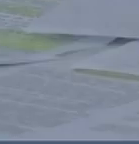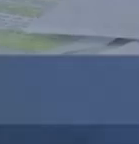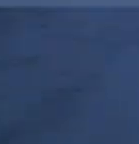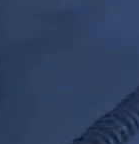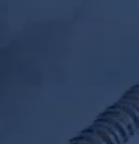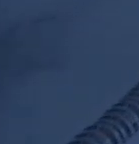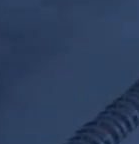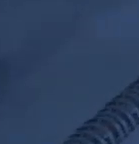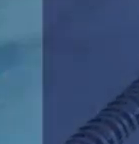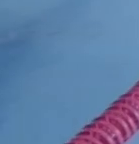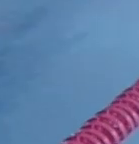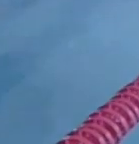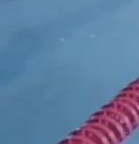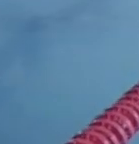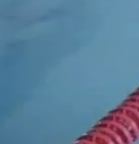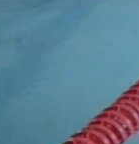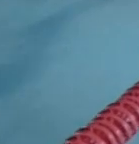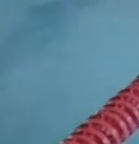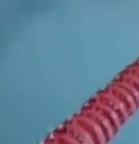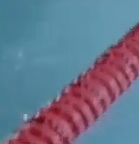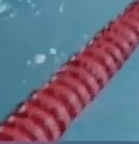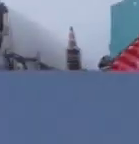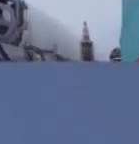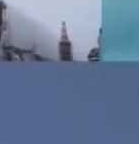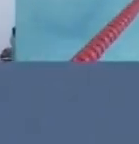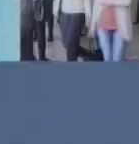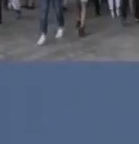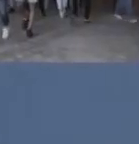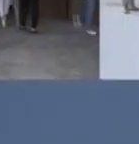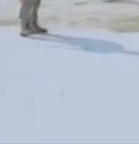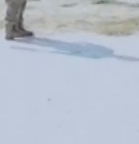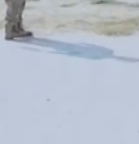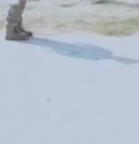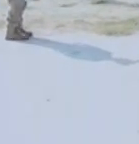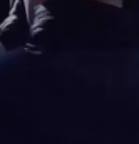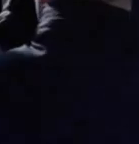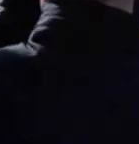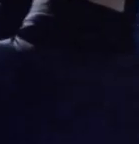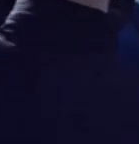Редактор субтитров.Семкин Корректор.Егорова